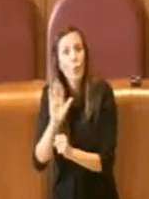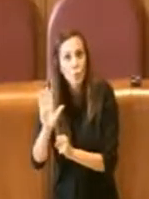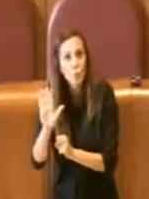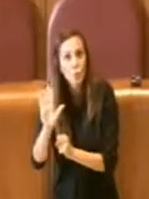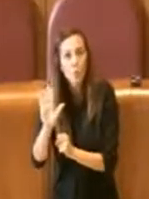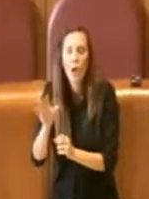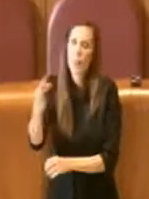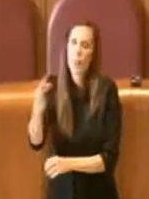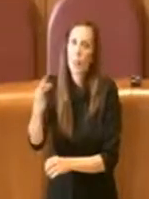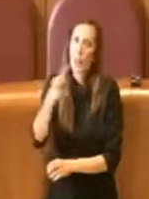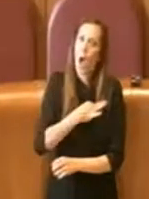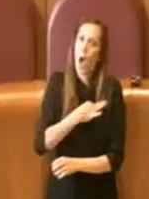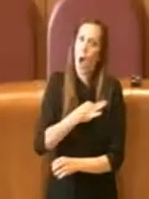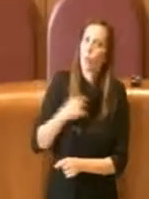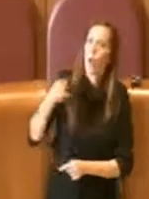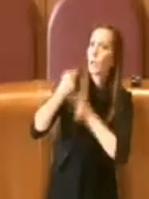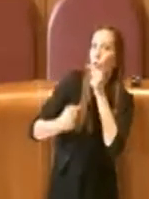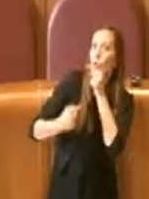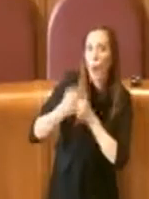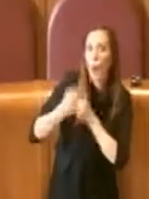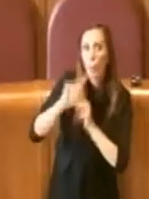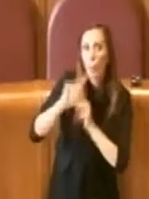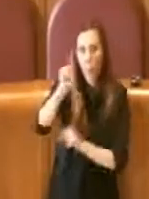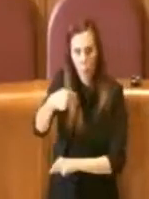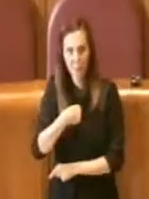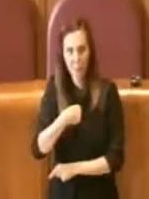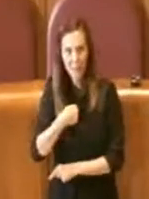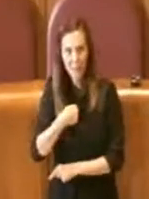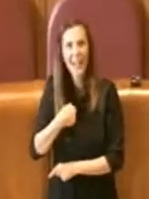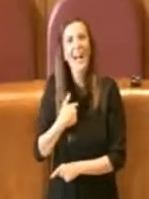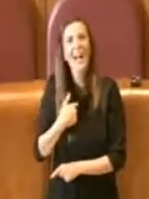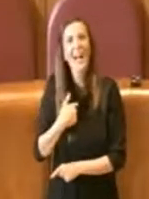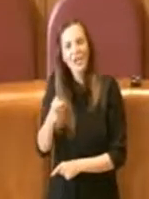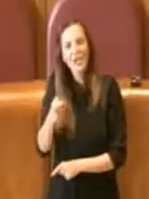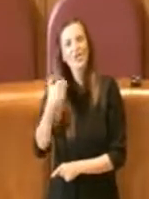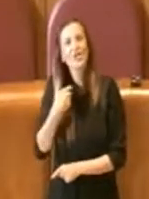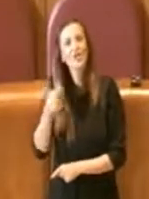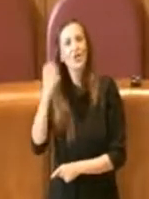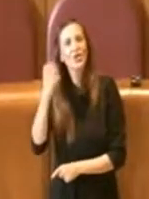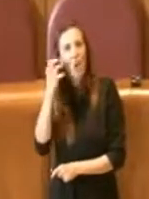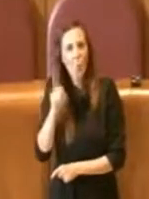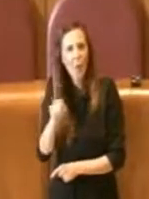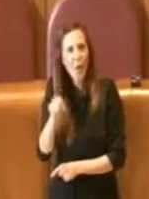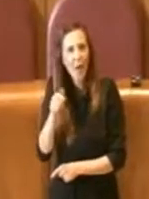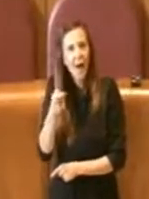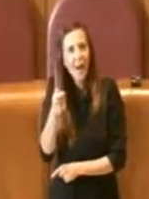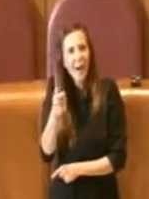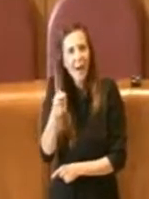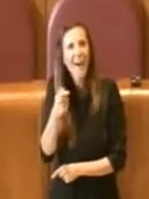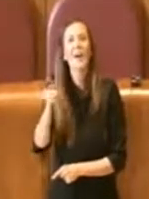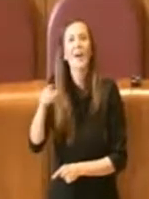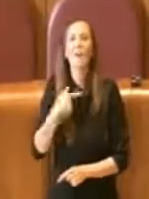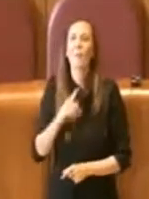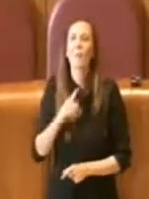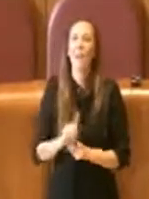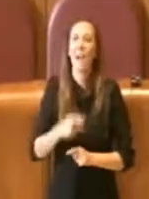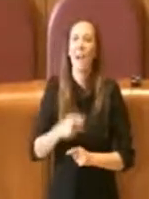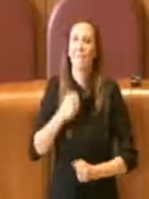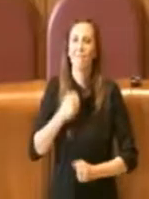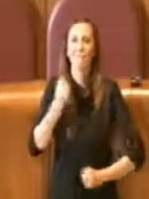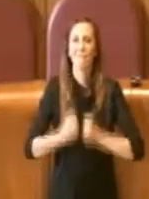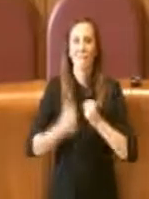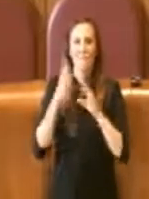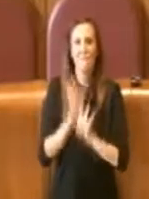compresa la mia. Io per esempio ho come suoneria del mio cellulare da anni, una delle sue composizioni, una marcetta popolare molto nota